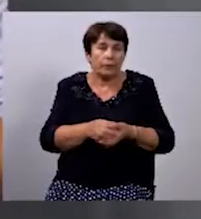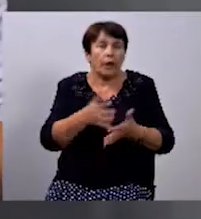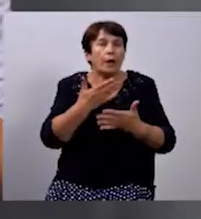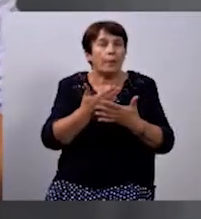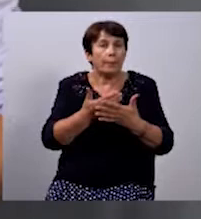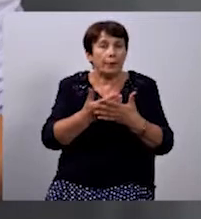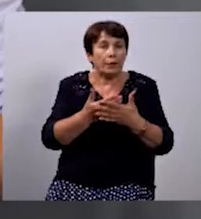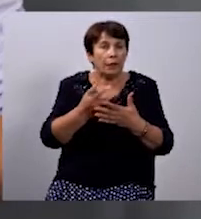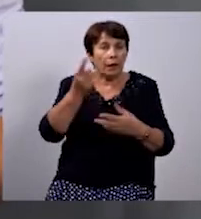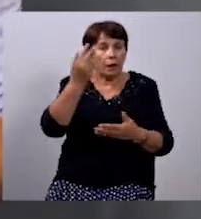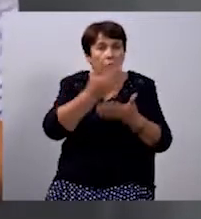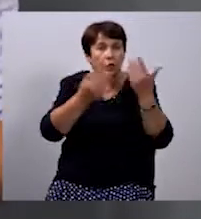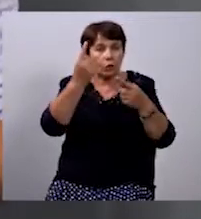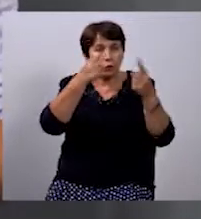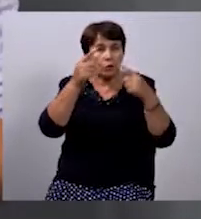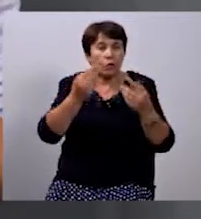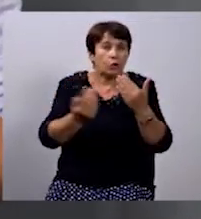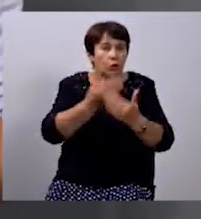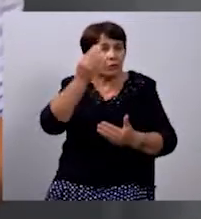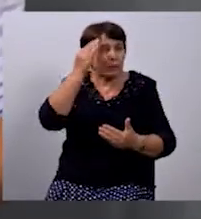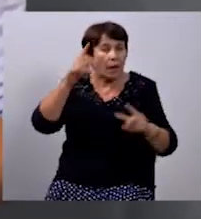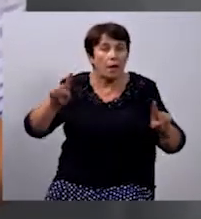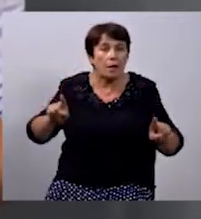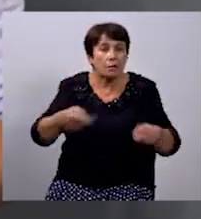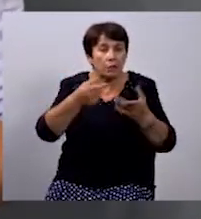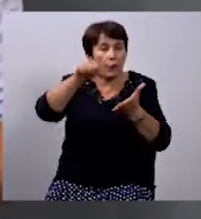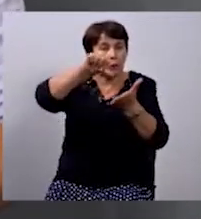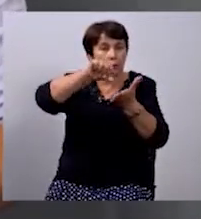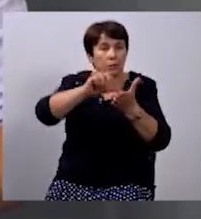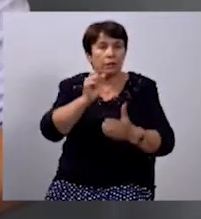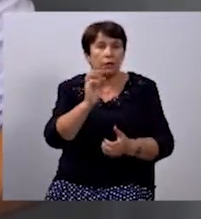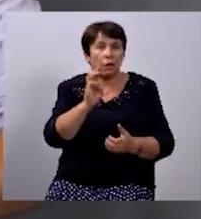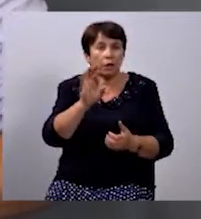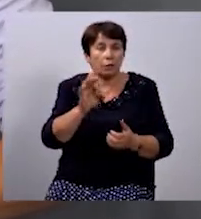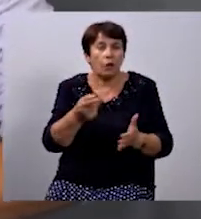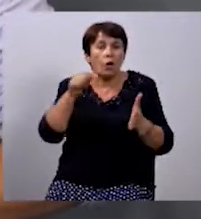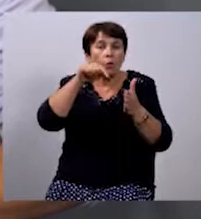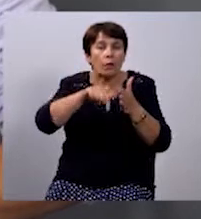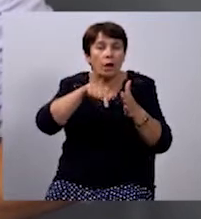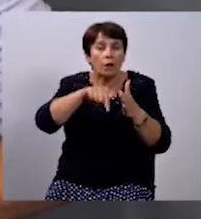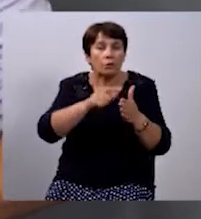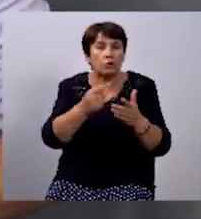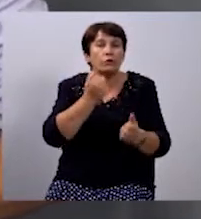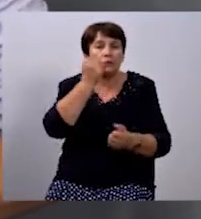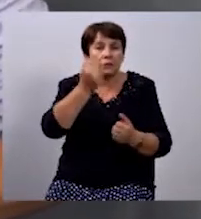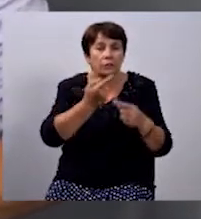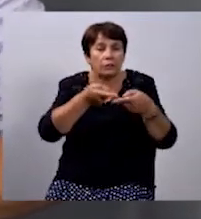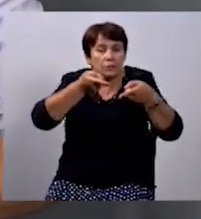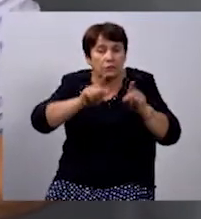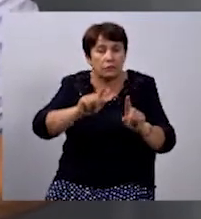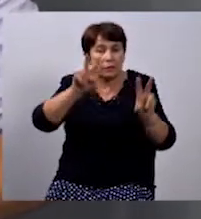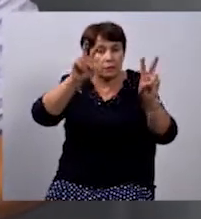Прикладна кінезіологія – новий метод реабілітації учасників АТО. Він полягає в тому, що завдяки звичайній